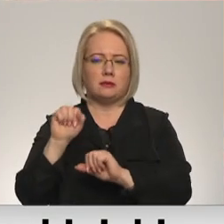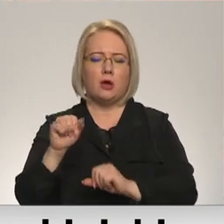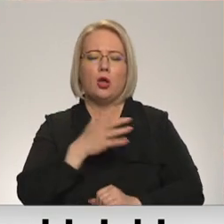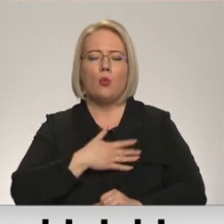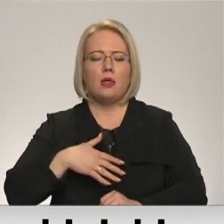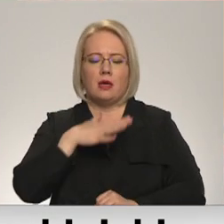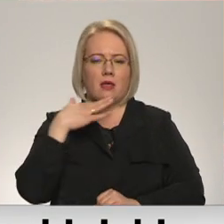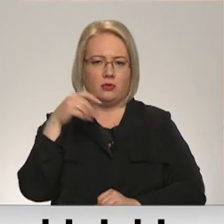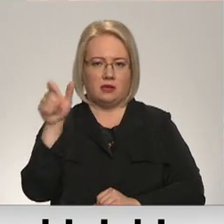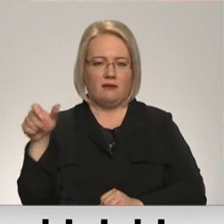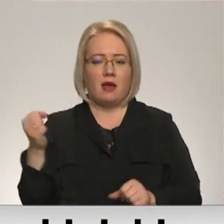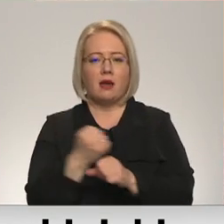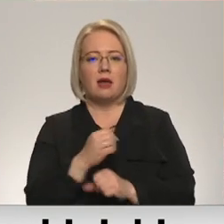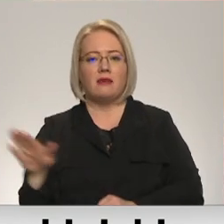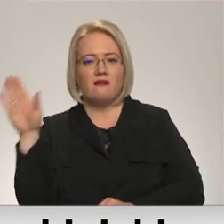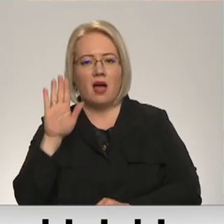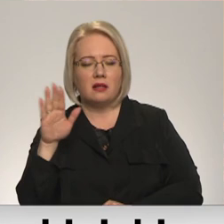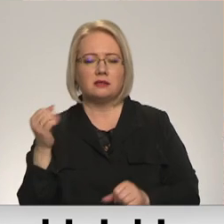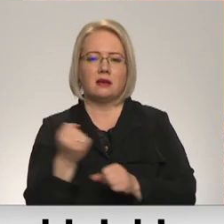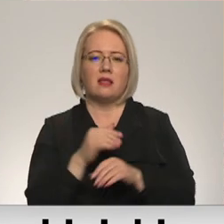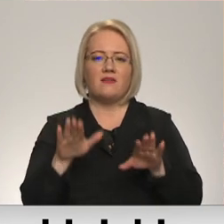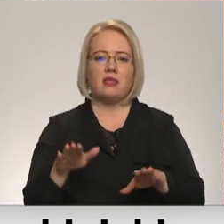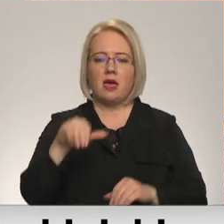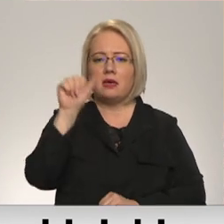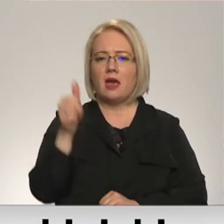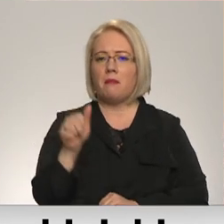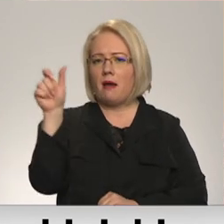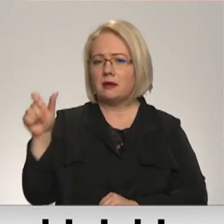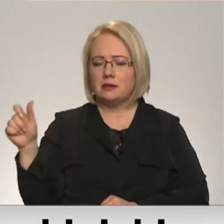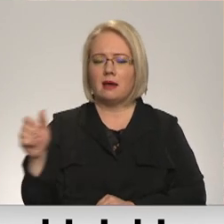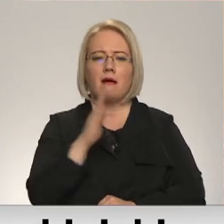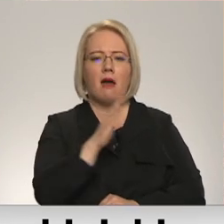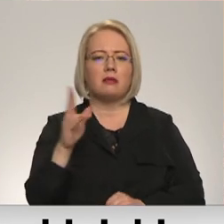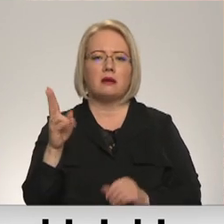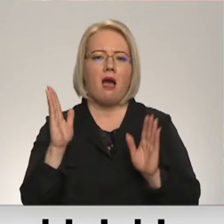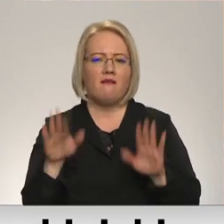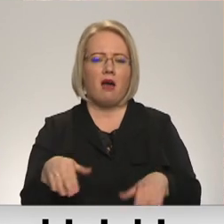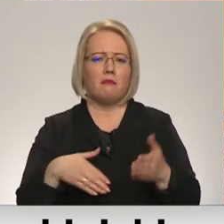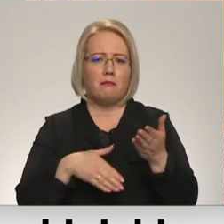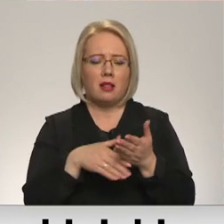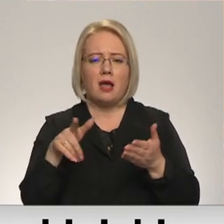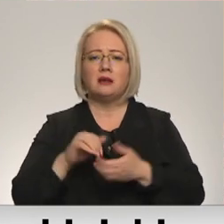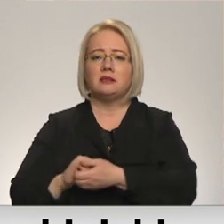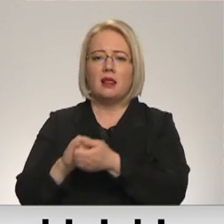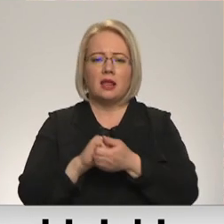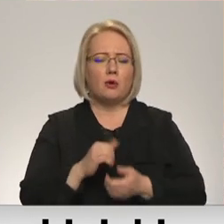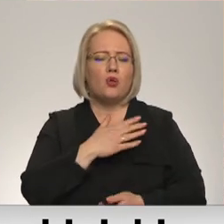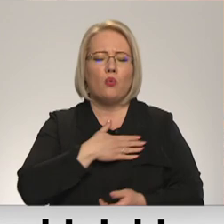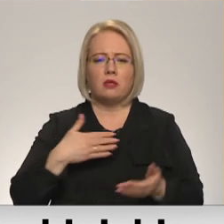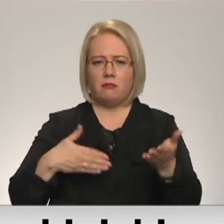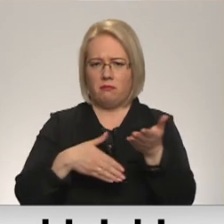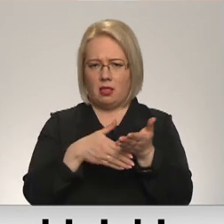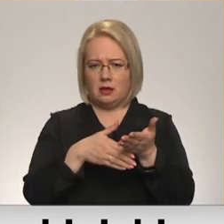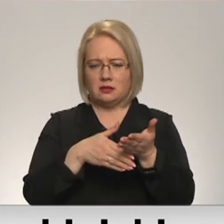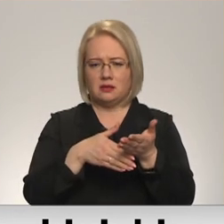daudzi. Gan valsts, gan vietējiem mākslinieki. Katrs kā var, palīdz. Šī saliedētība ļoti palīdz.